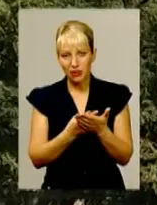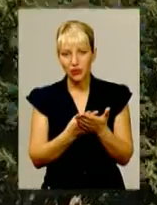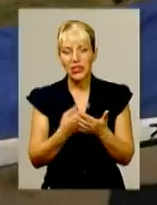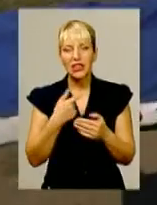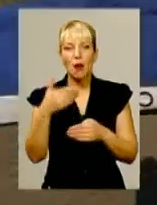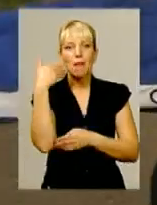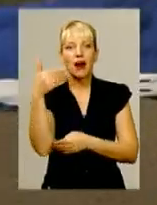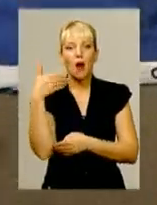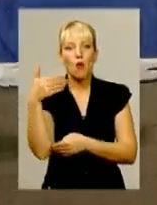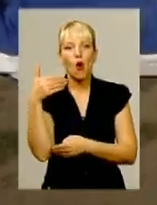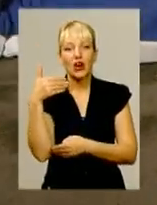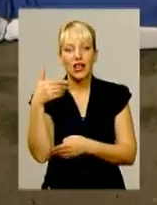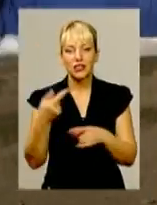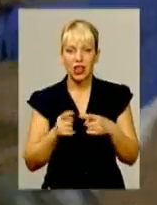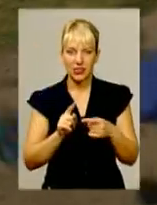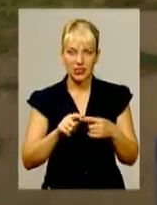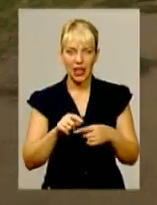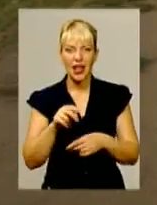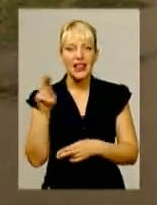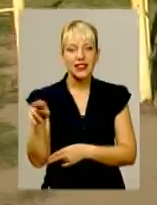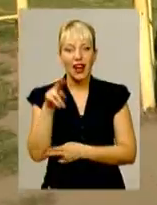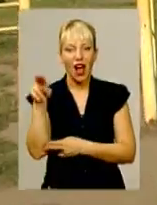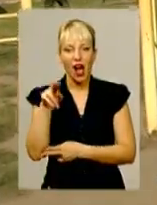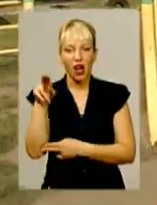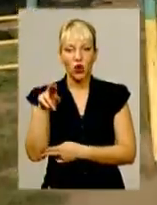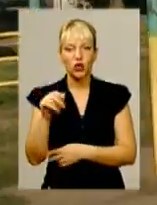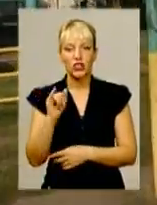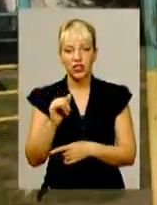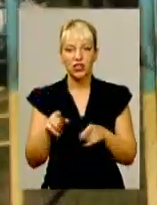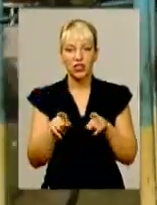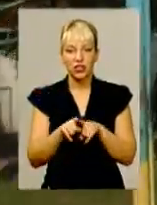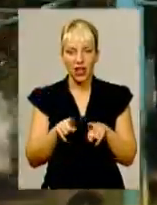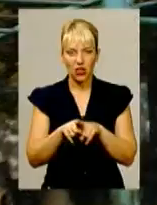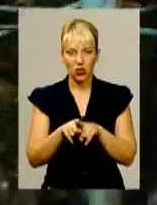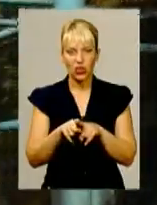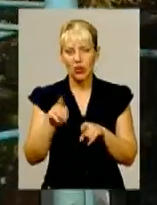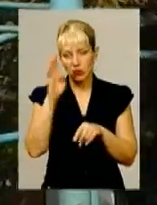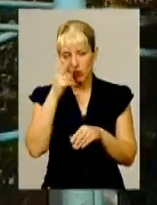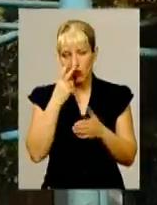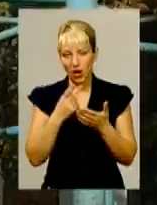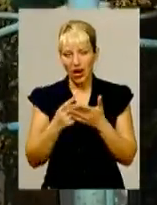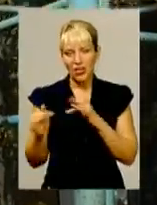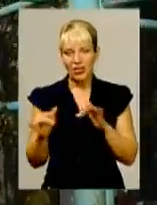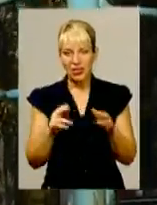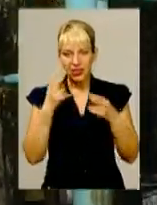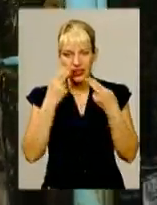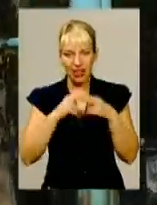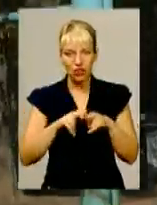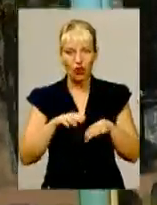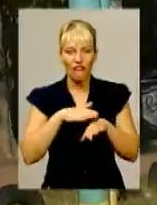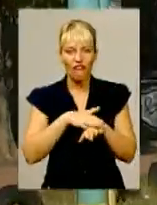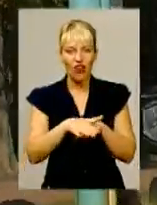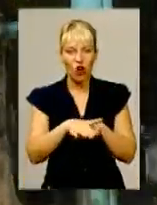прапорця. Наступний вид – прапор дракона. І коронний номер Віталіка – стрітліфтинг. Спортсмен показує техніку виконання вправи.